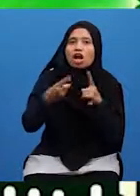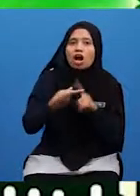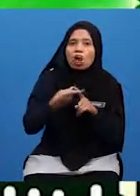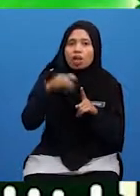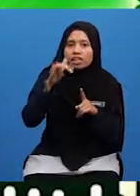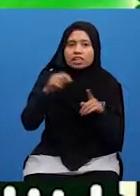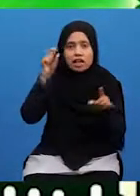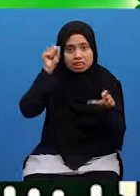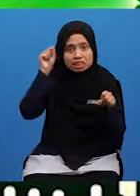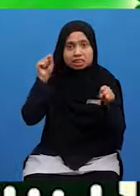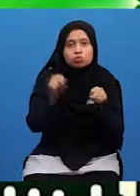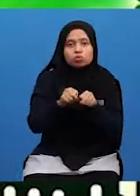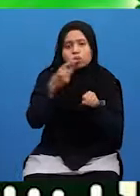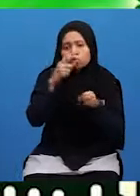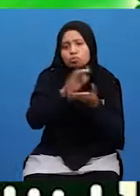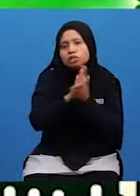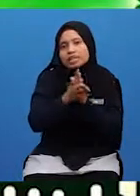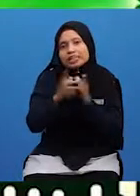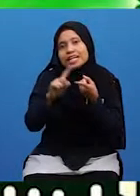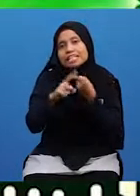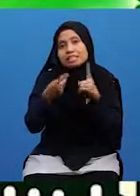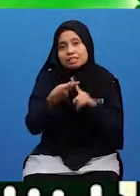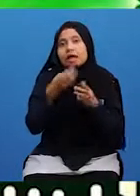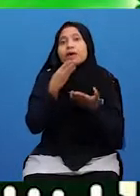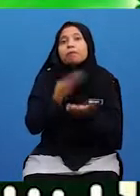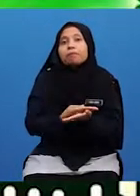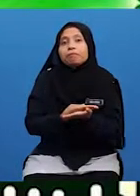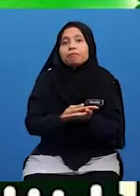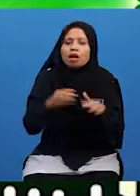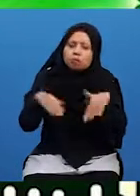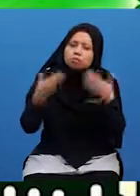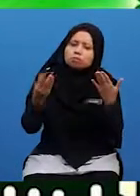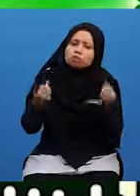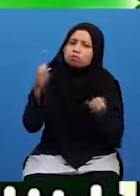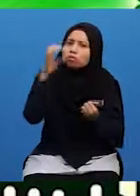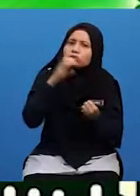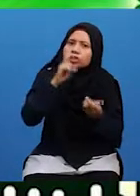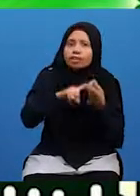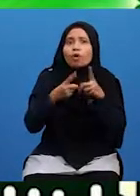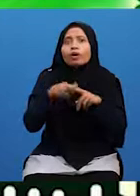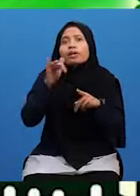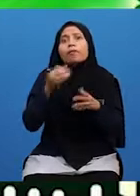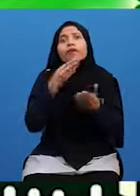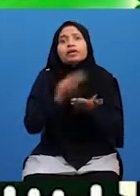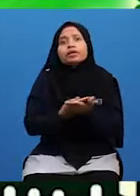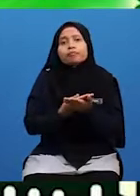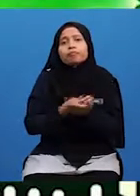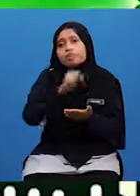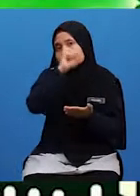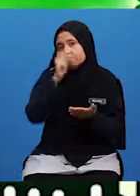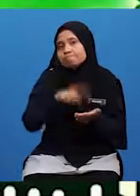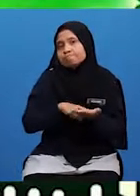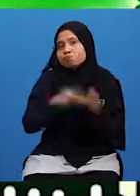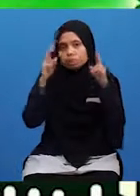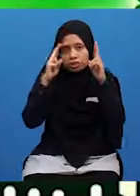sesuai Untuk Dijadikan Sahabat Baik Murid-murid Macam Mana Nak Cari Kawan Yang Baik Soalan